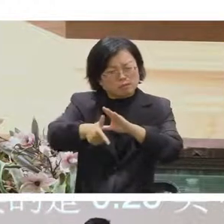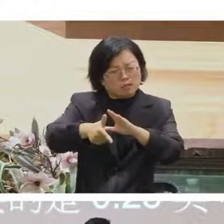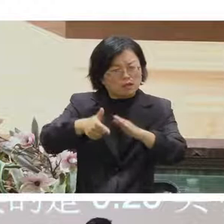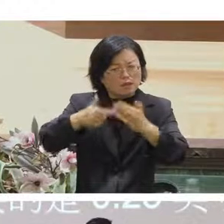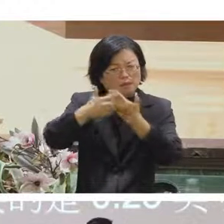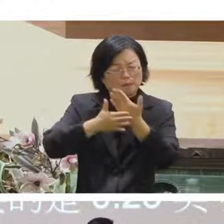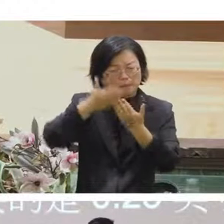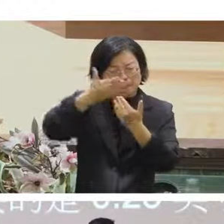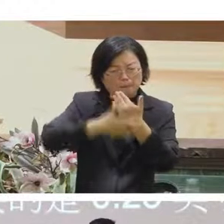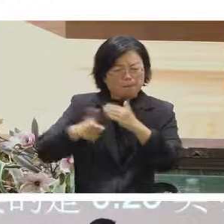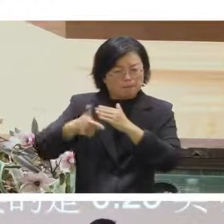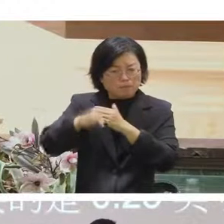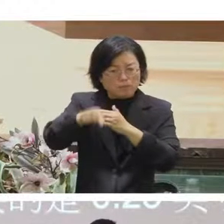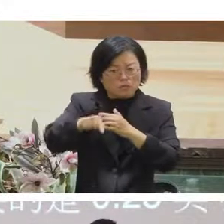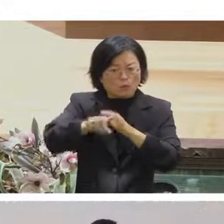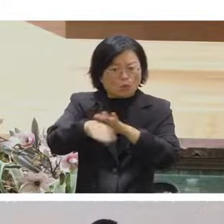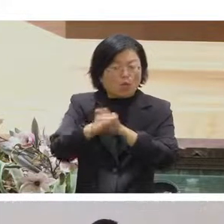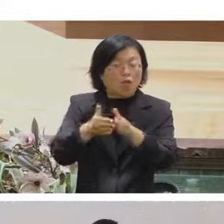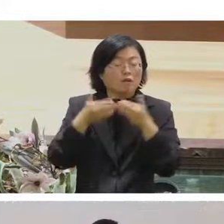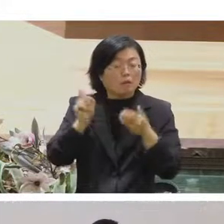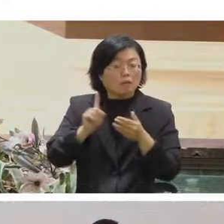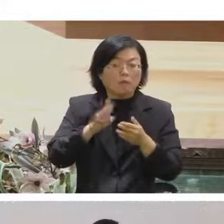的地方你擔心的東西是什麼